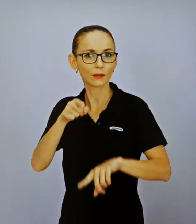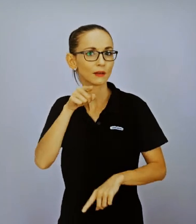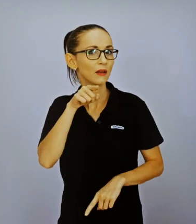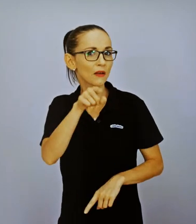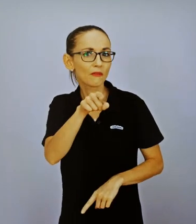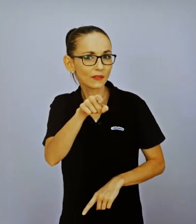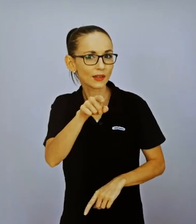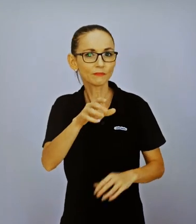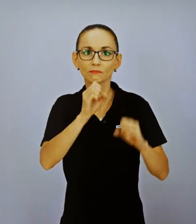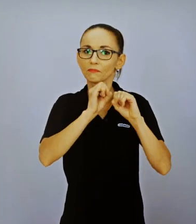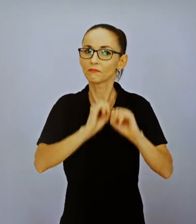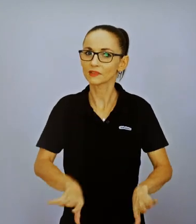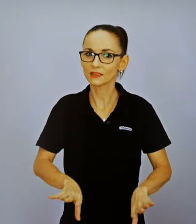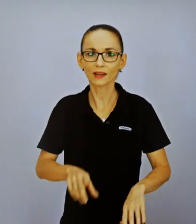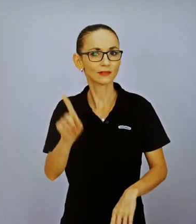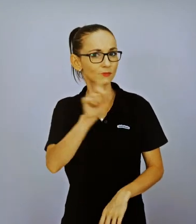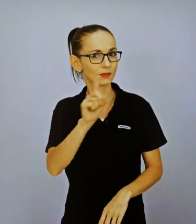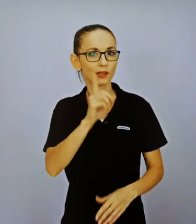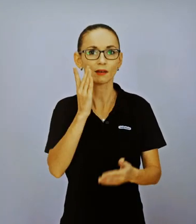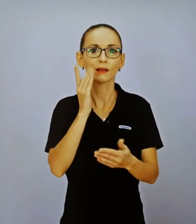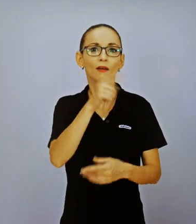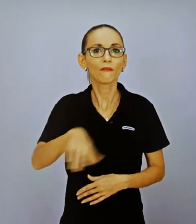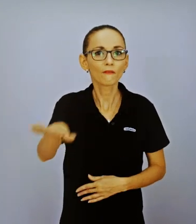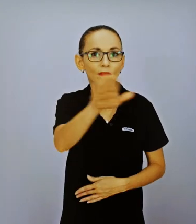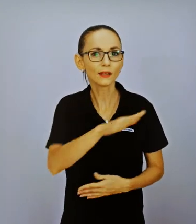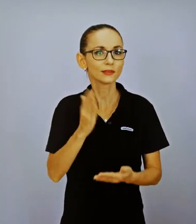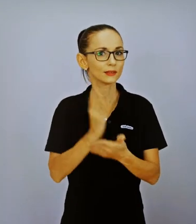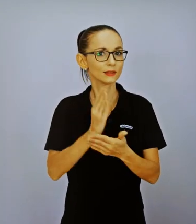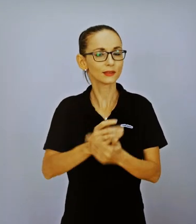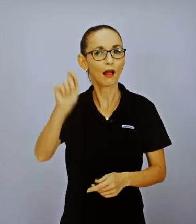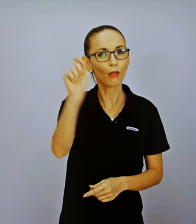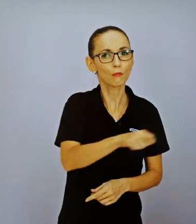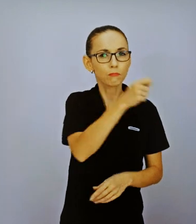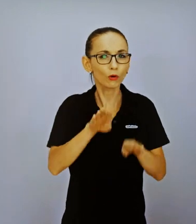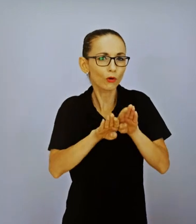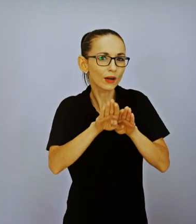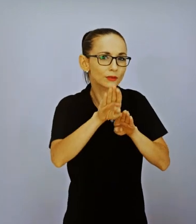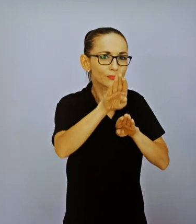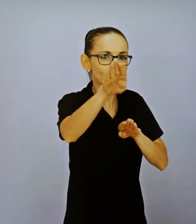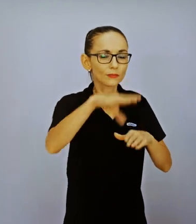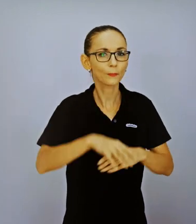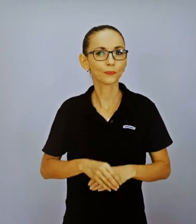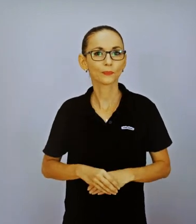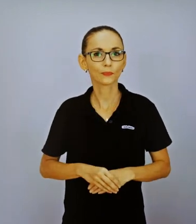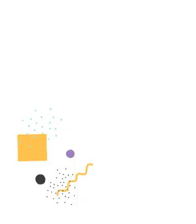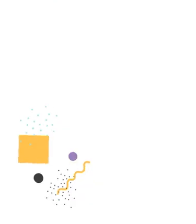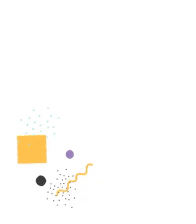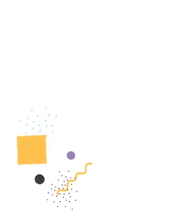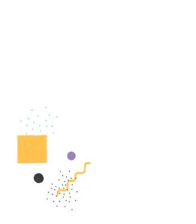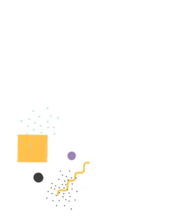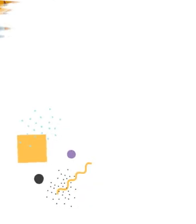Takže, hor sa do samostatnosti. A hlavne sa nezdávajte. Výsledky sa určite čoskoro dostavia.